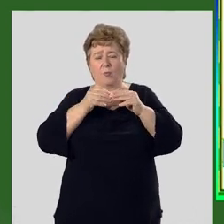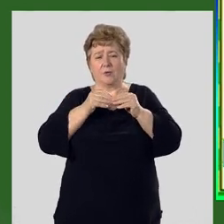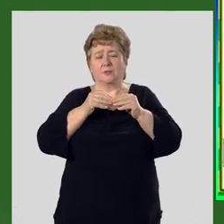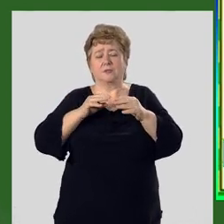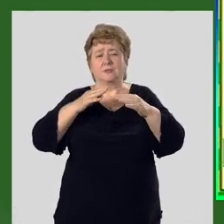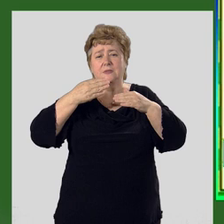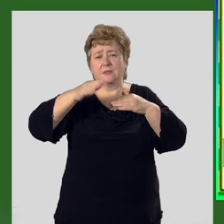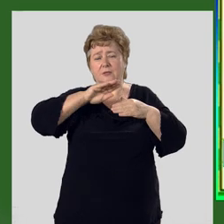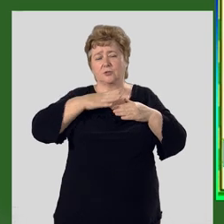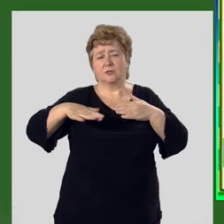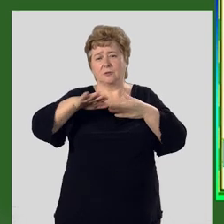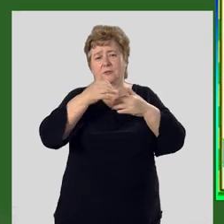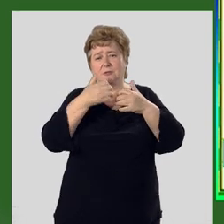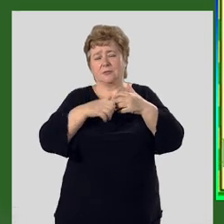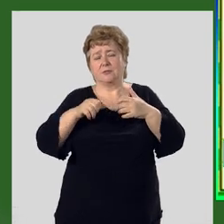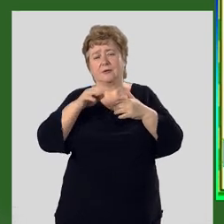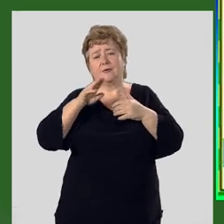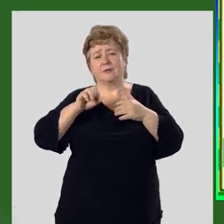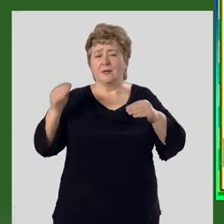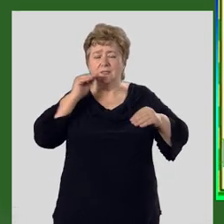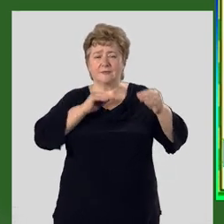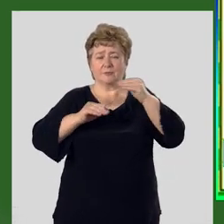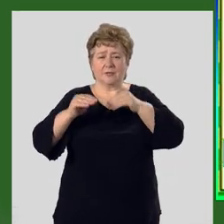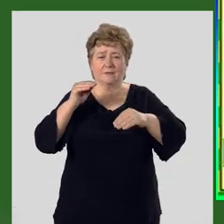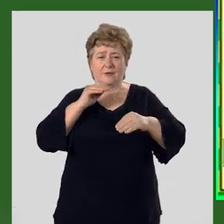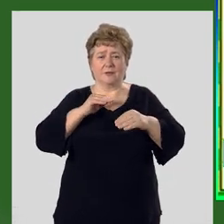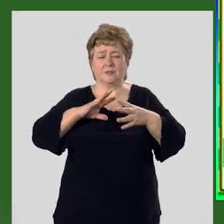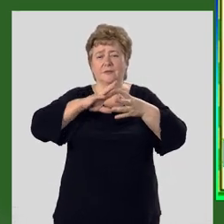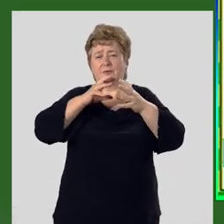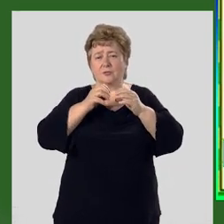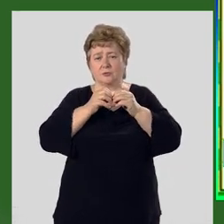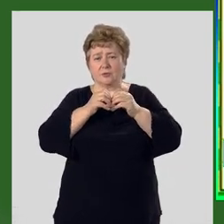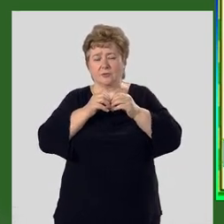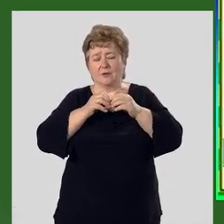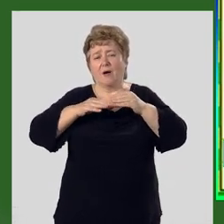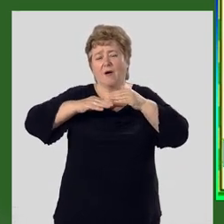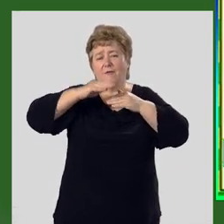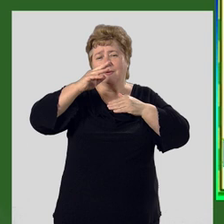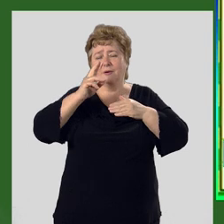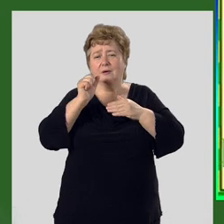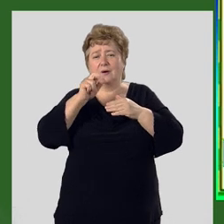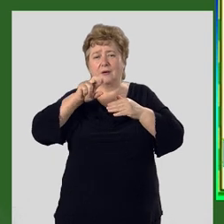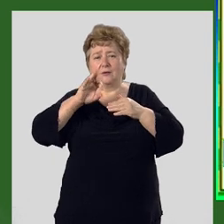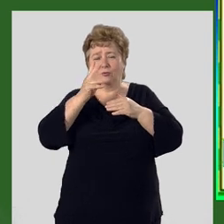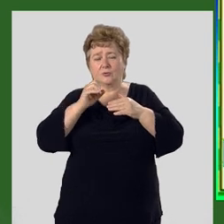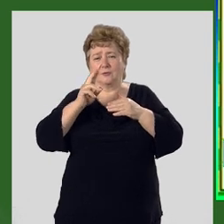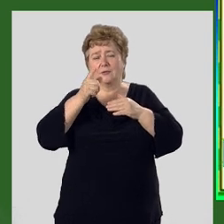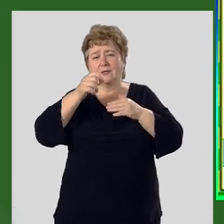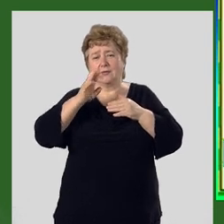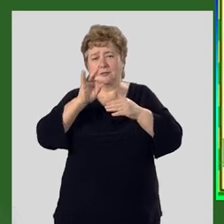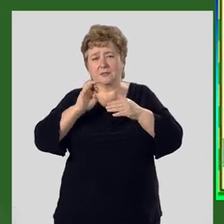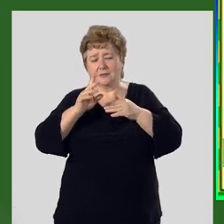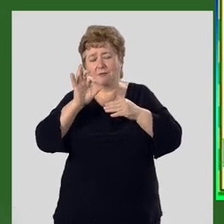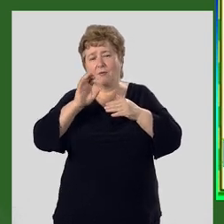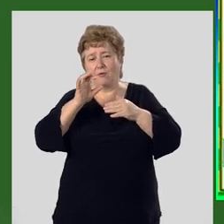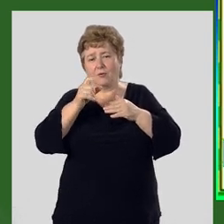складчатая зона Срединного Теньшане сформировалась в результате Верхнекалейдонского и Герцинского